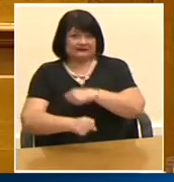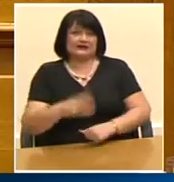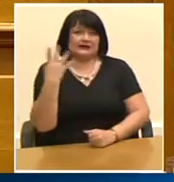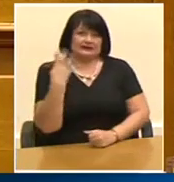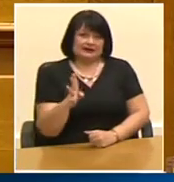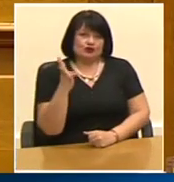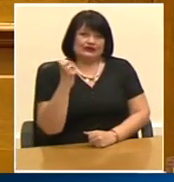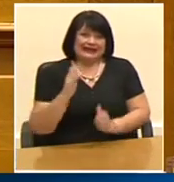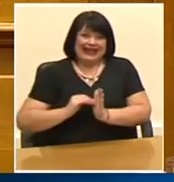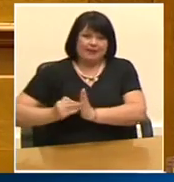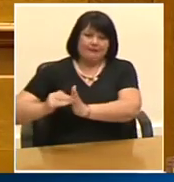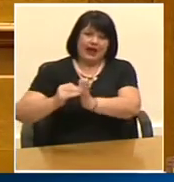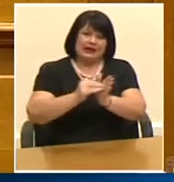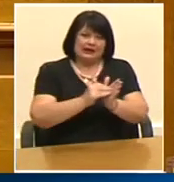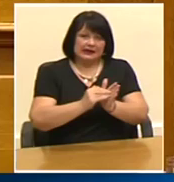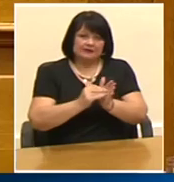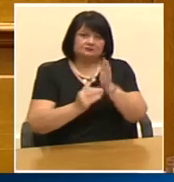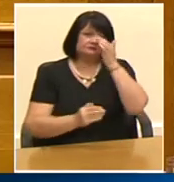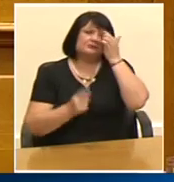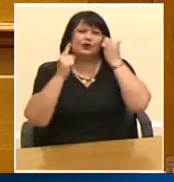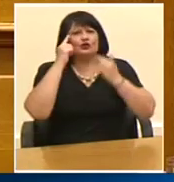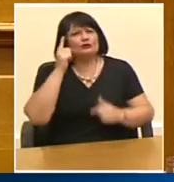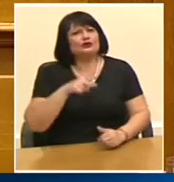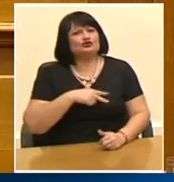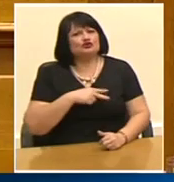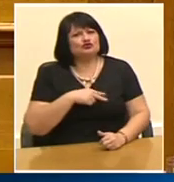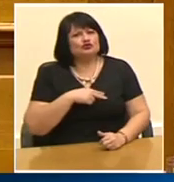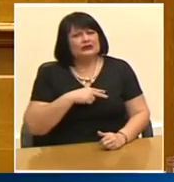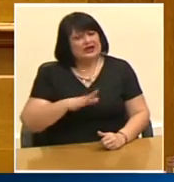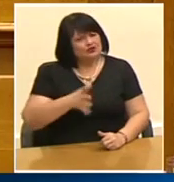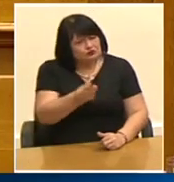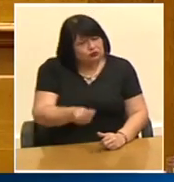440 υπαλλήλους που αν δεν κάνω λάθος σήμερα μάθαμε ότι είναι περισσότεροι